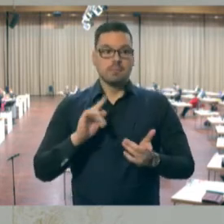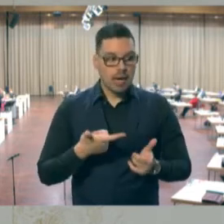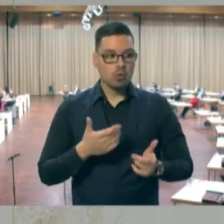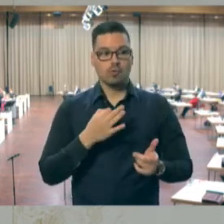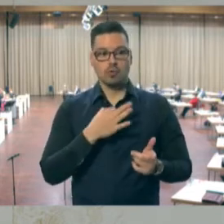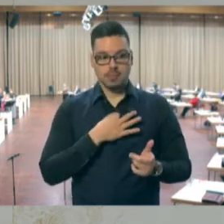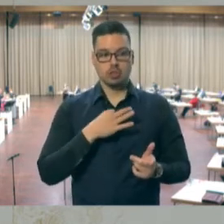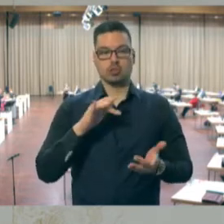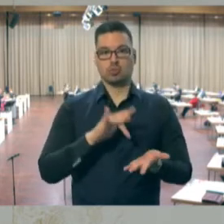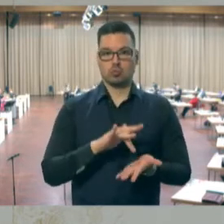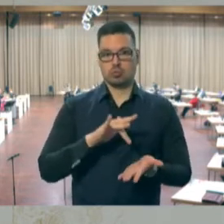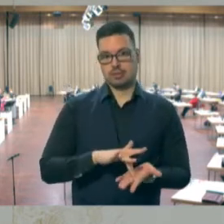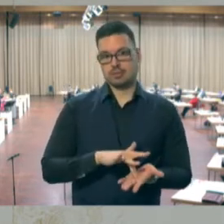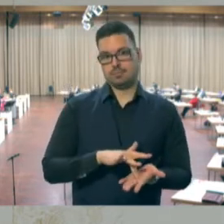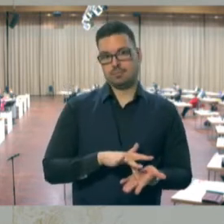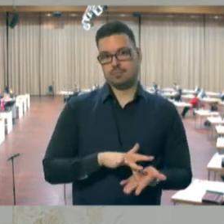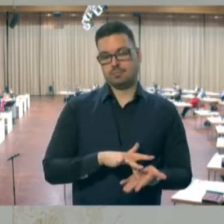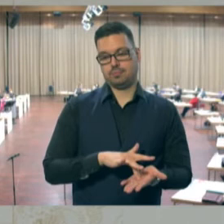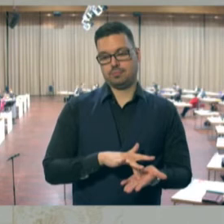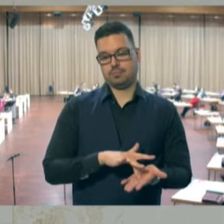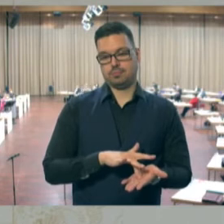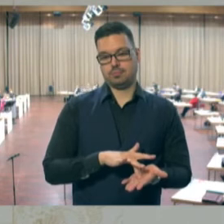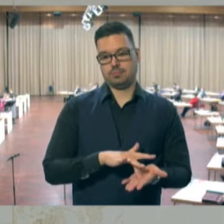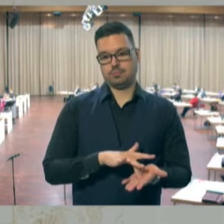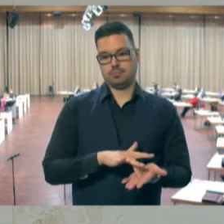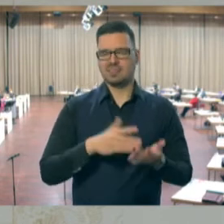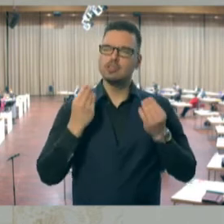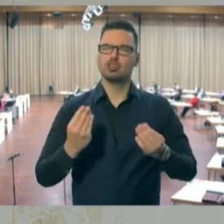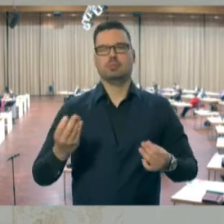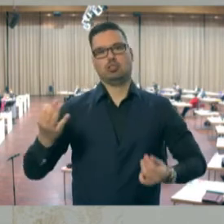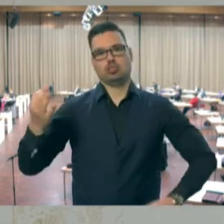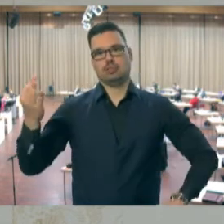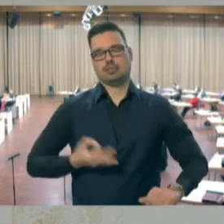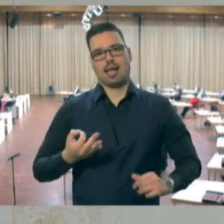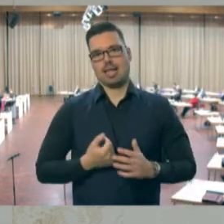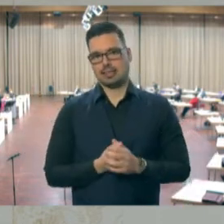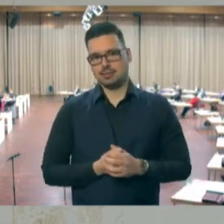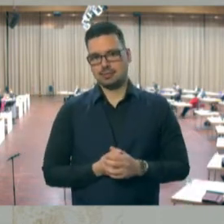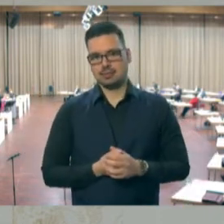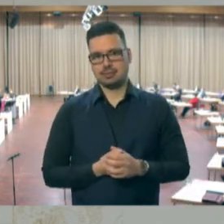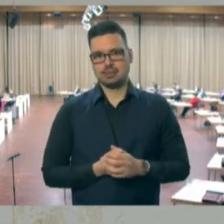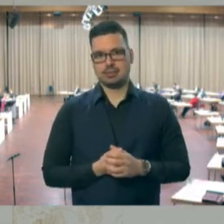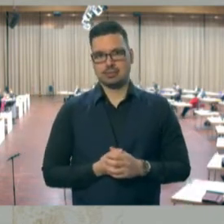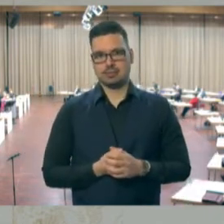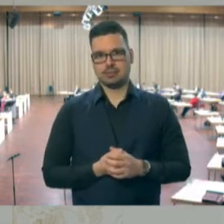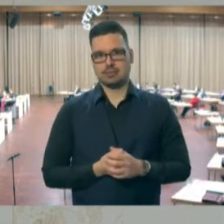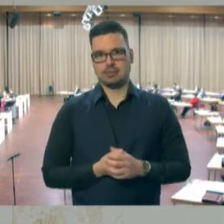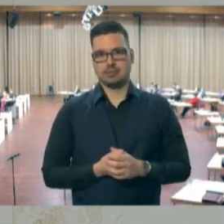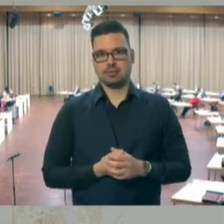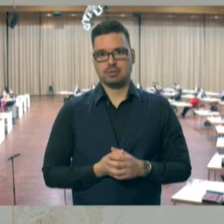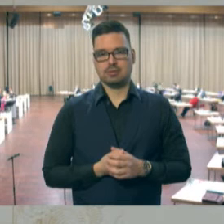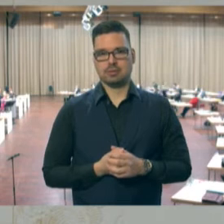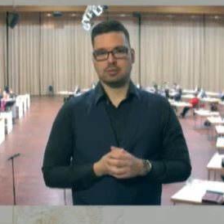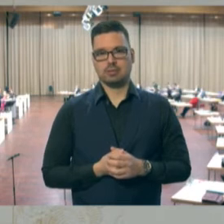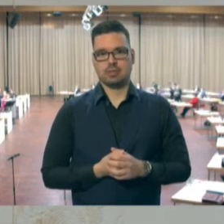der so typisch saarländisch ist. Einem Umstand wirklich